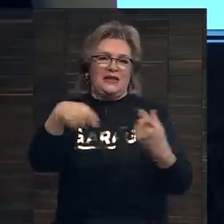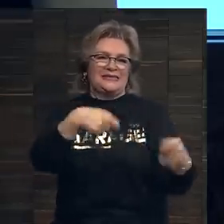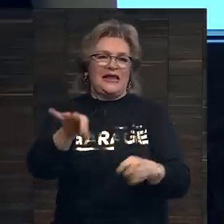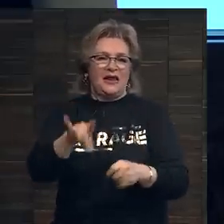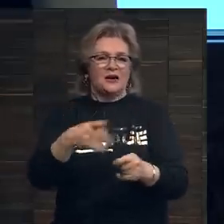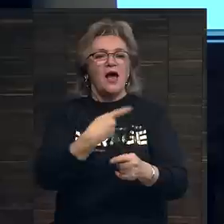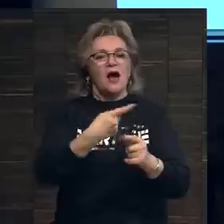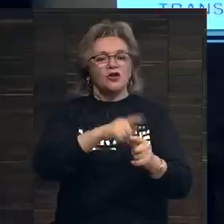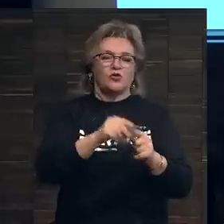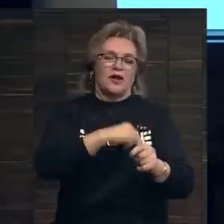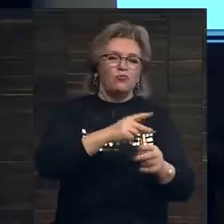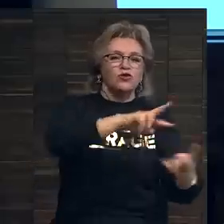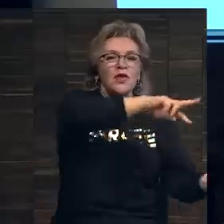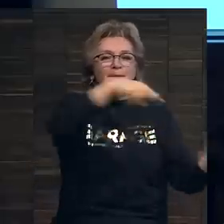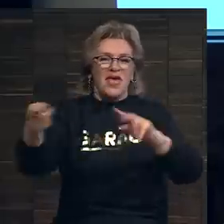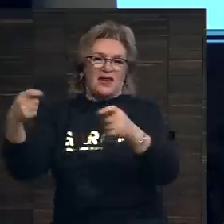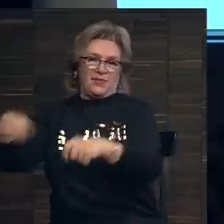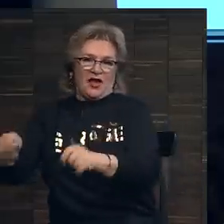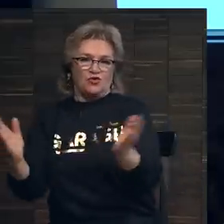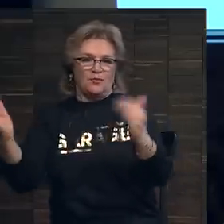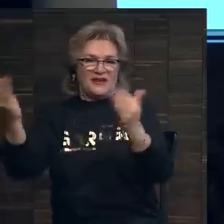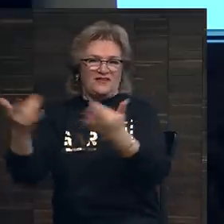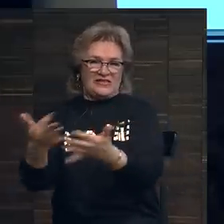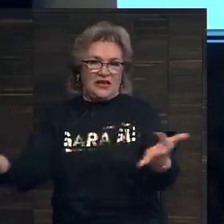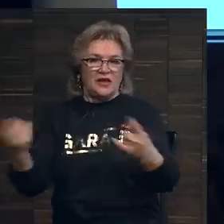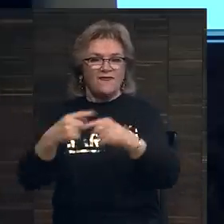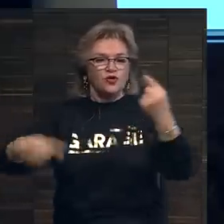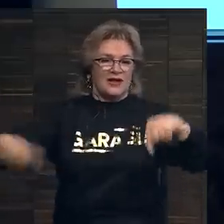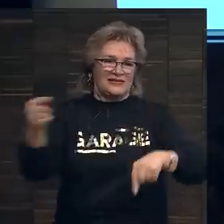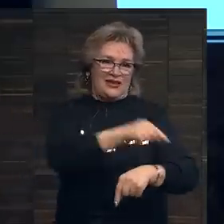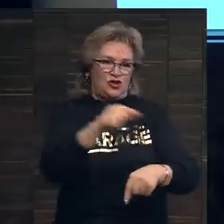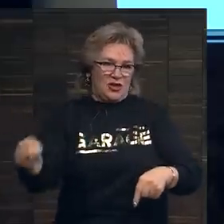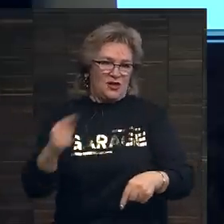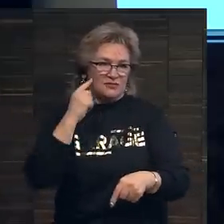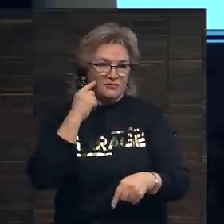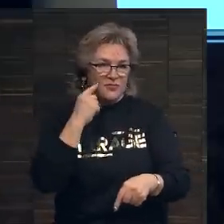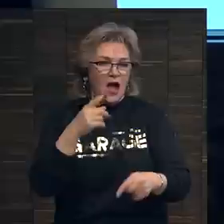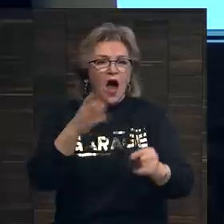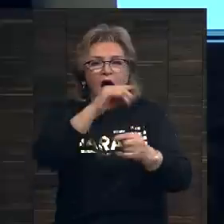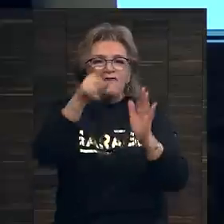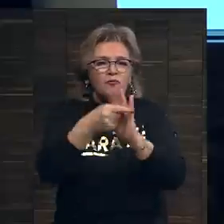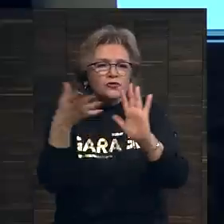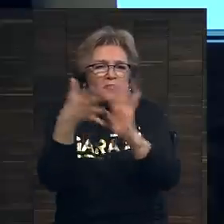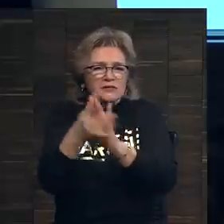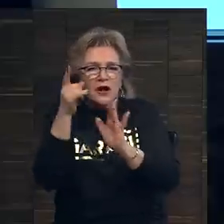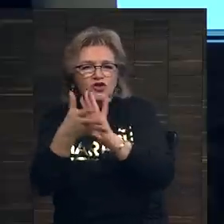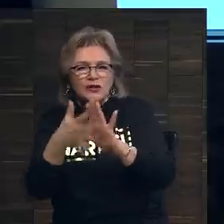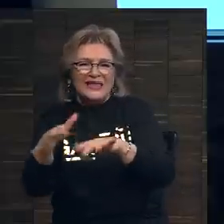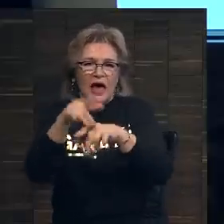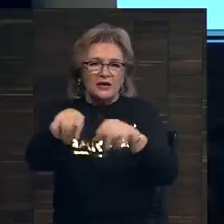на вторичном рынке, перепродают произведения. Вот различие в этом. Вопрос прозрачности на рынке искусства.